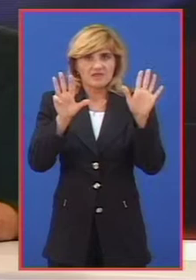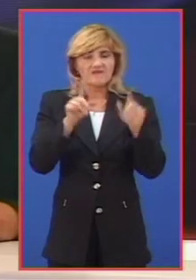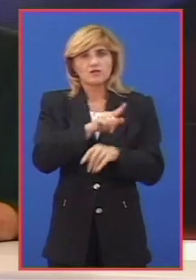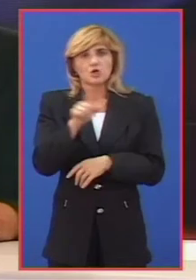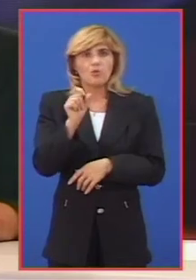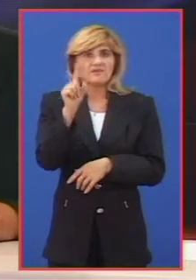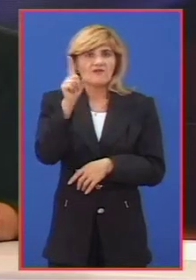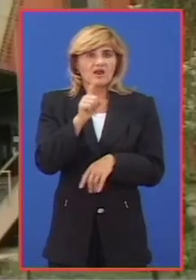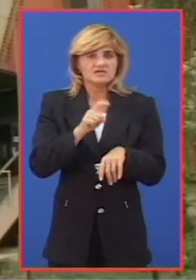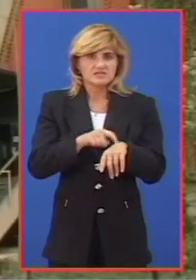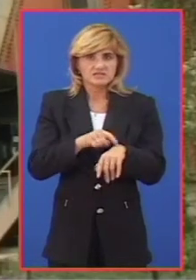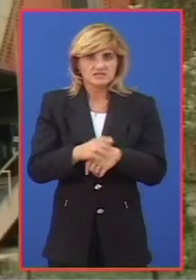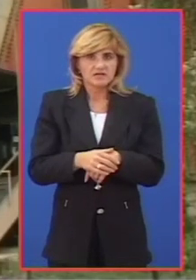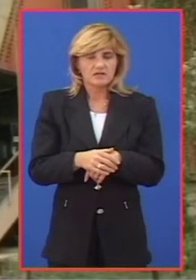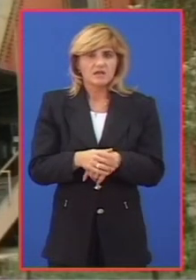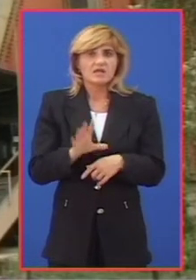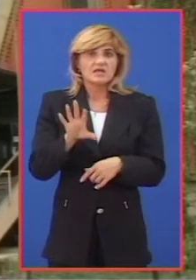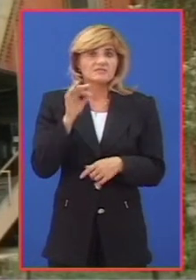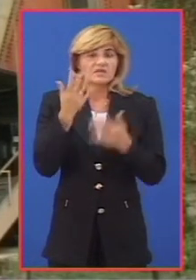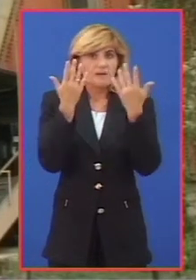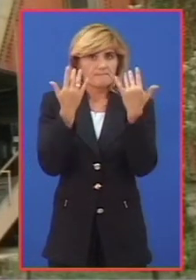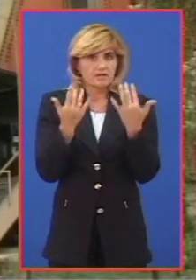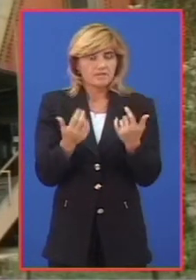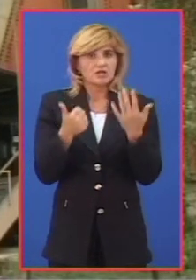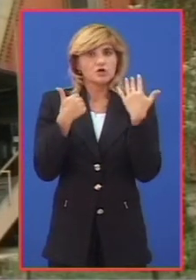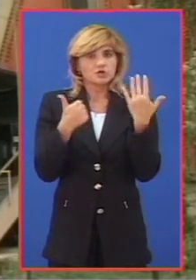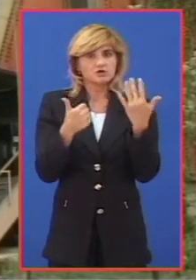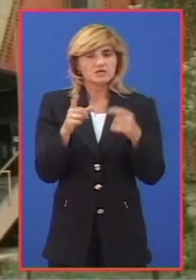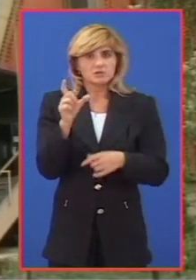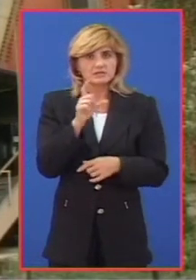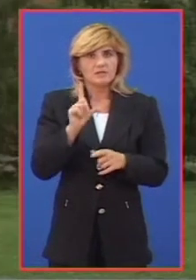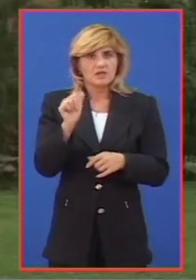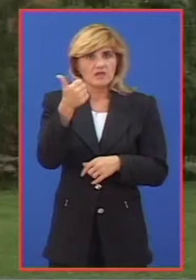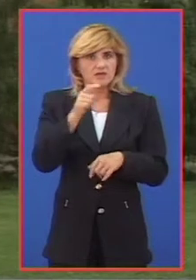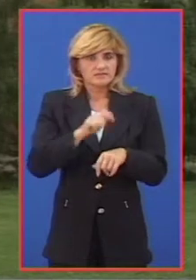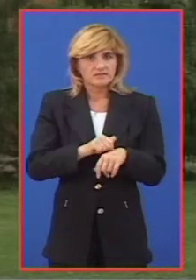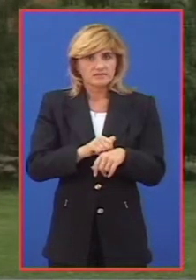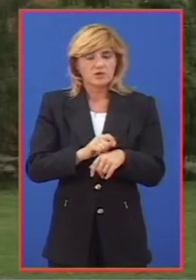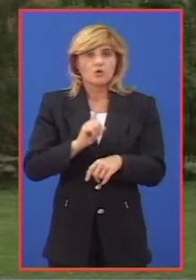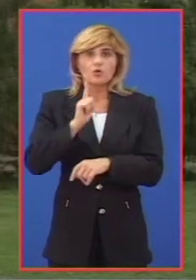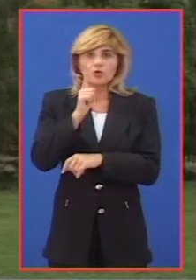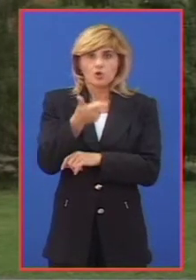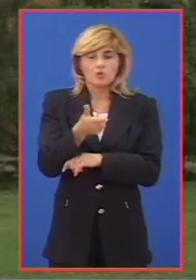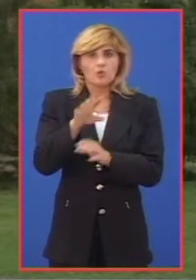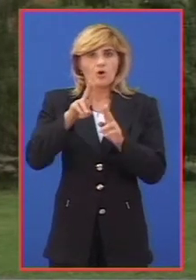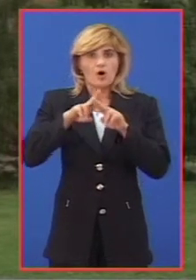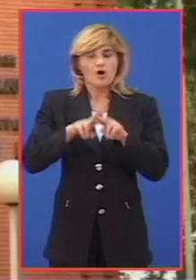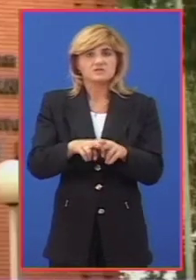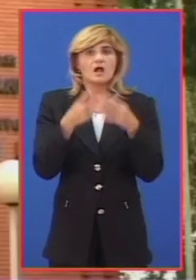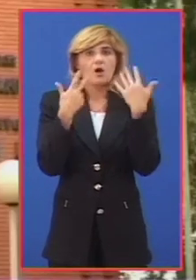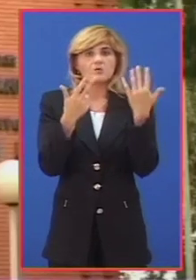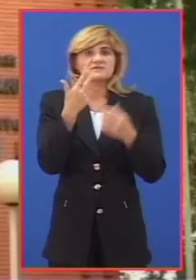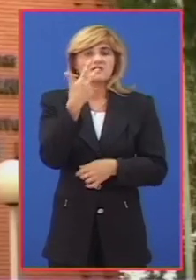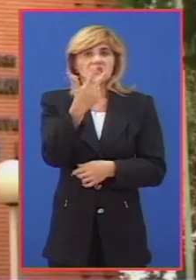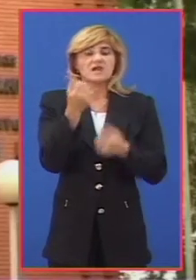12 sati. Prijemni ispit iz matematike je 6. septembra u 11 sati. U drugom upisnom roku ostala su 83